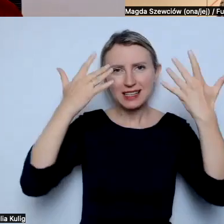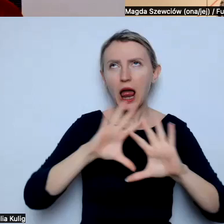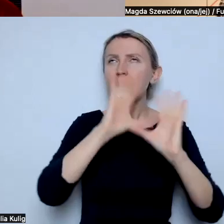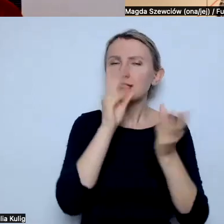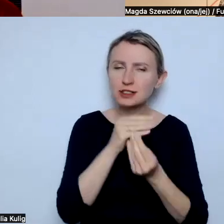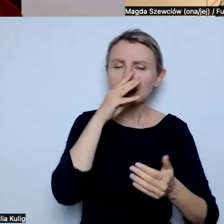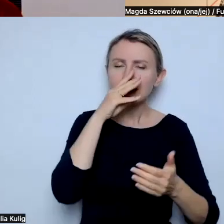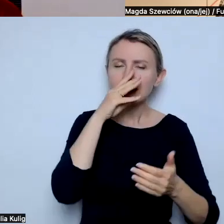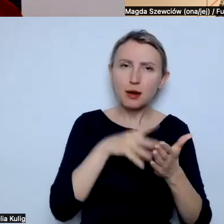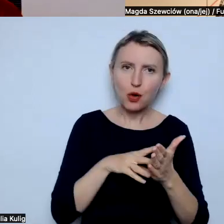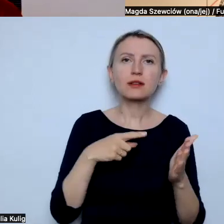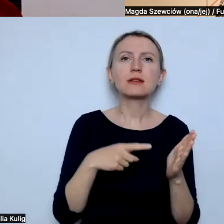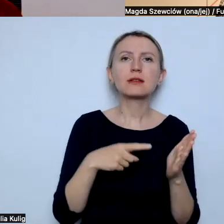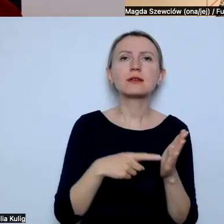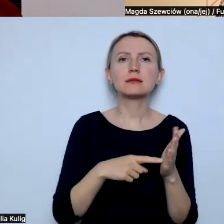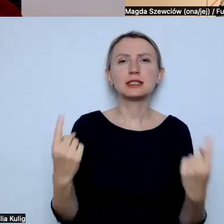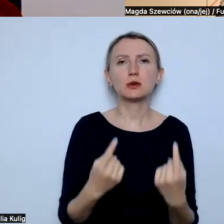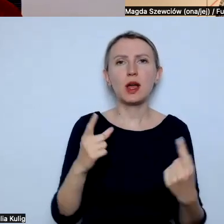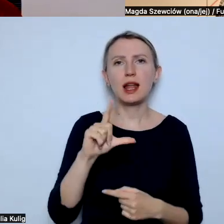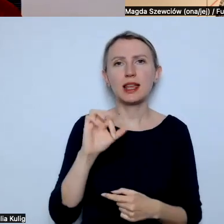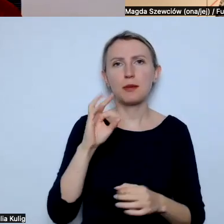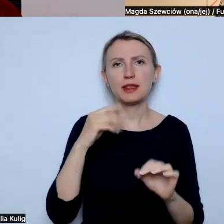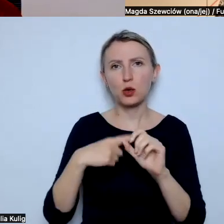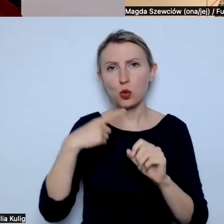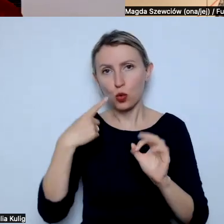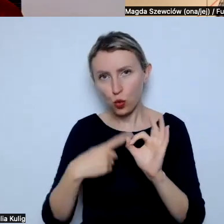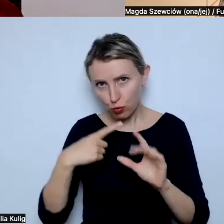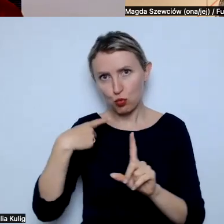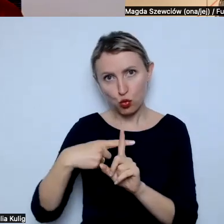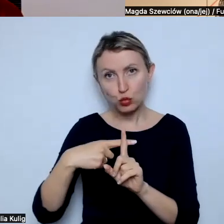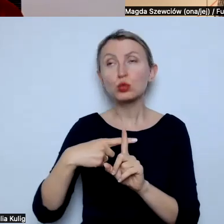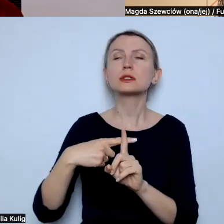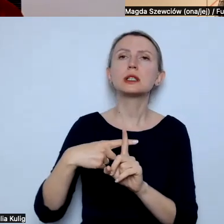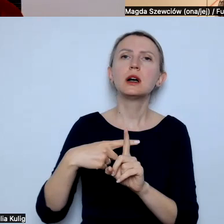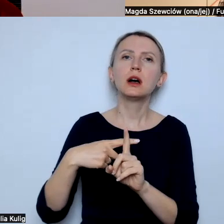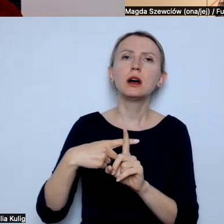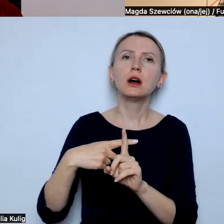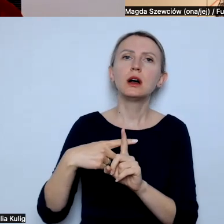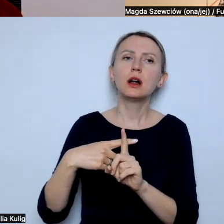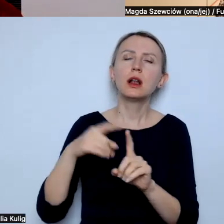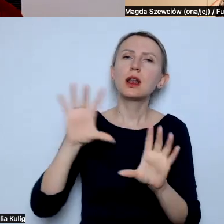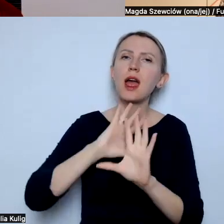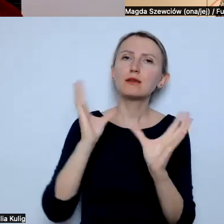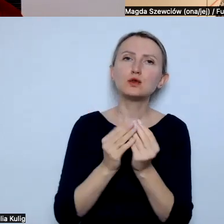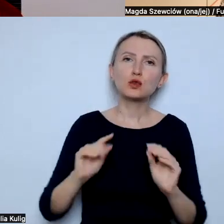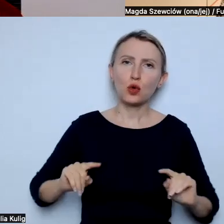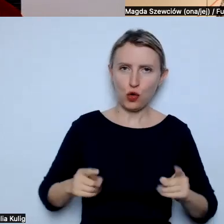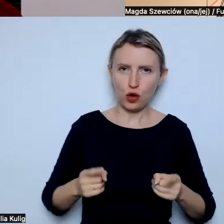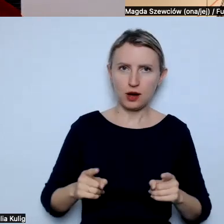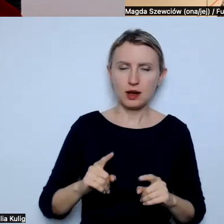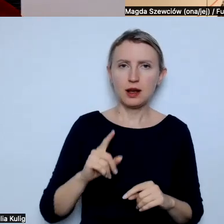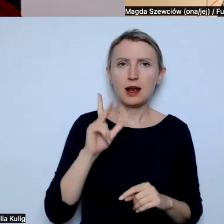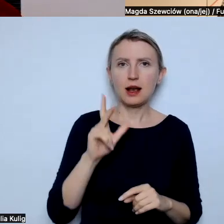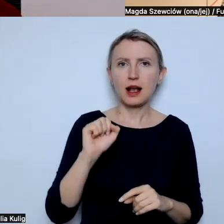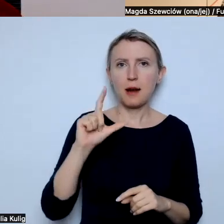dotyczące sytuacji społecznej osób LGBTQ+, i organizacje KPH-ami właśnie